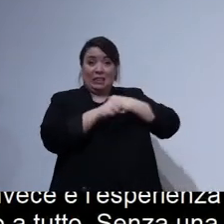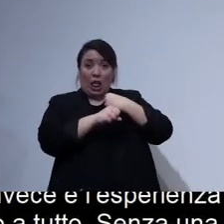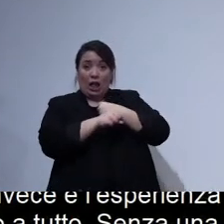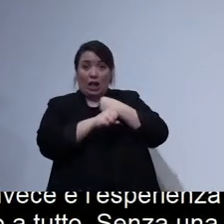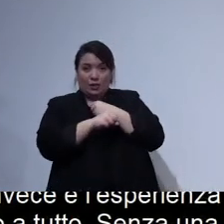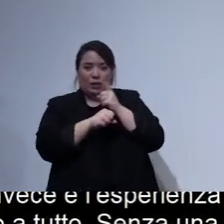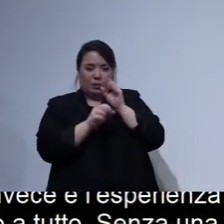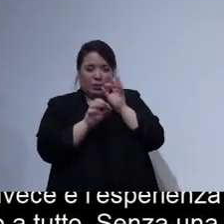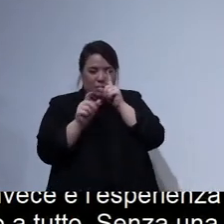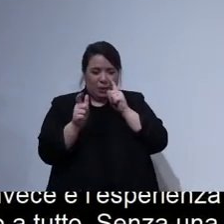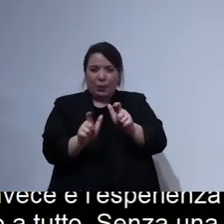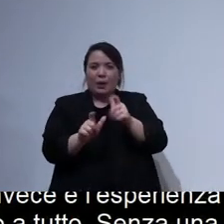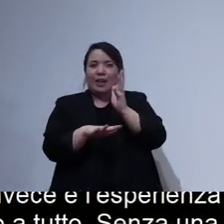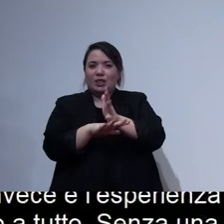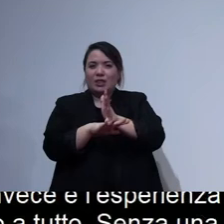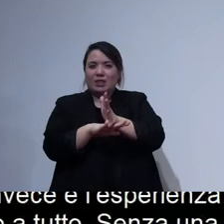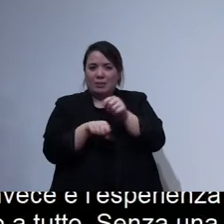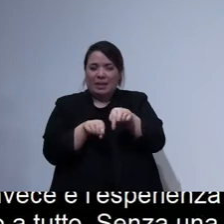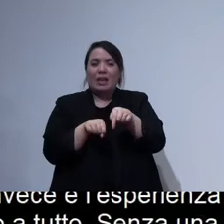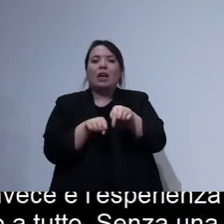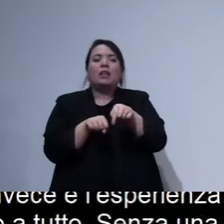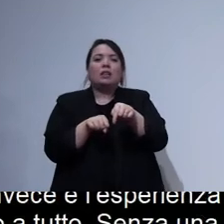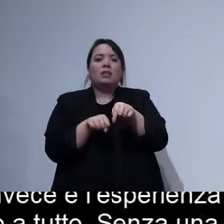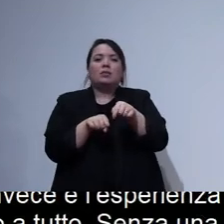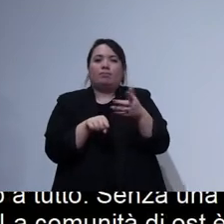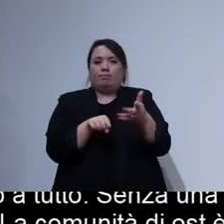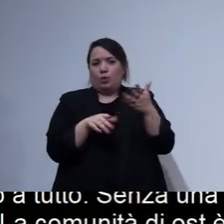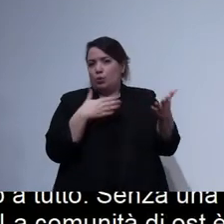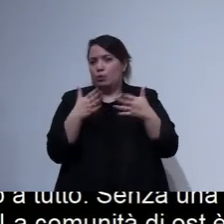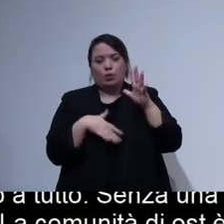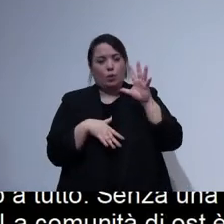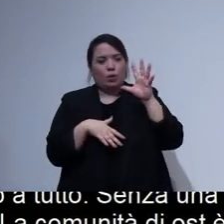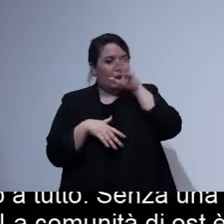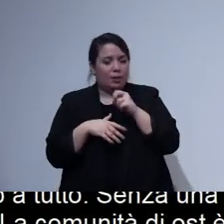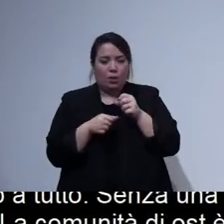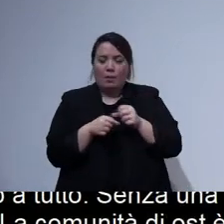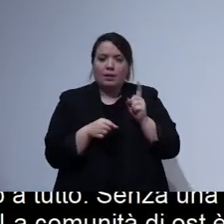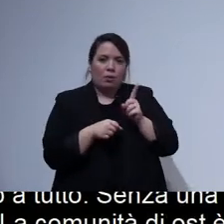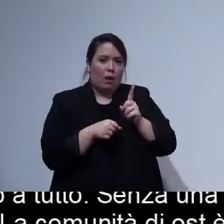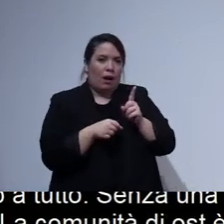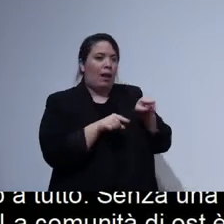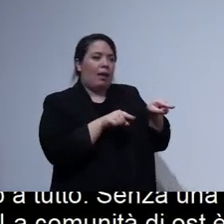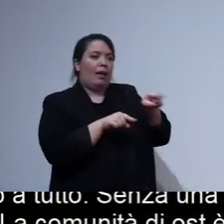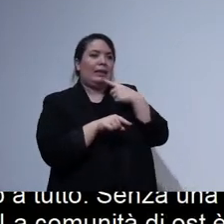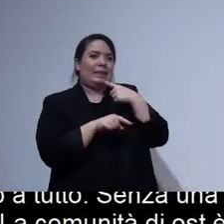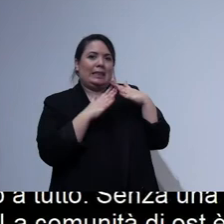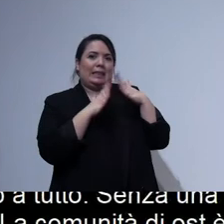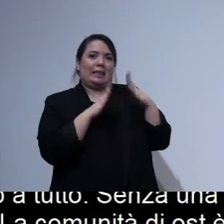impegno sulle tematiche relative all'accessibilità, abbiamo subito capito che era fondamentale fare una sorta di